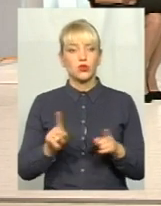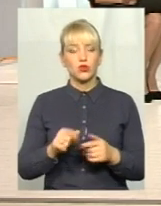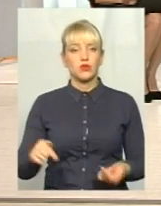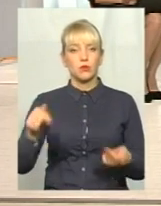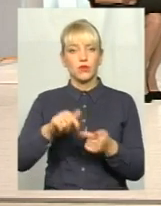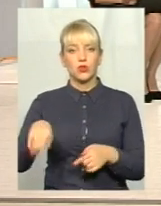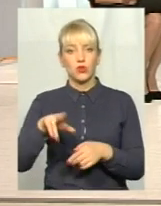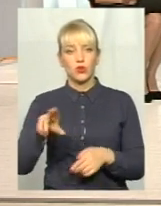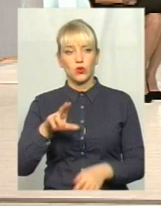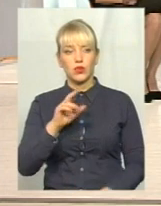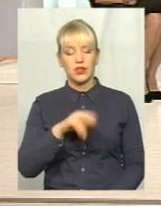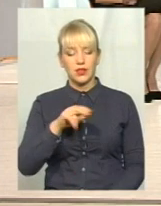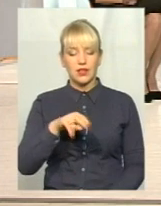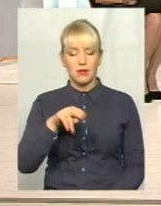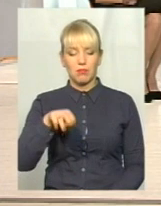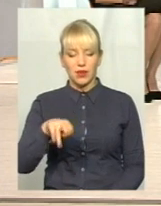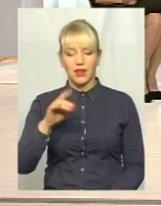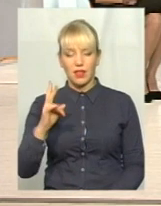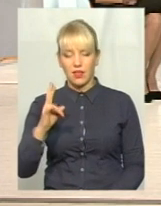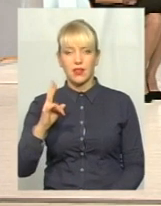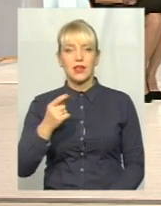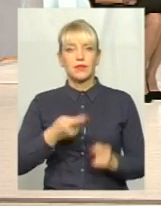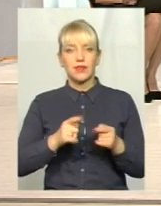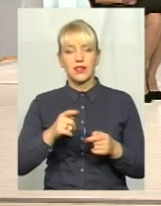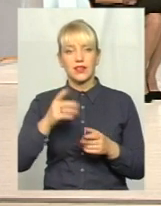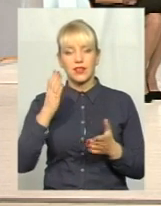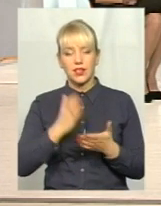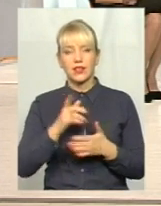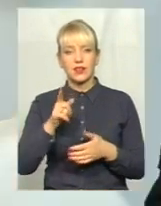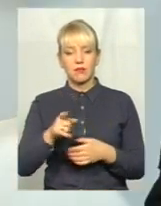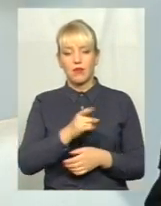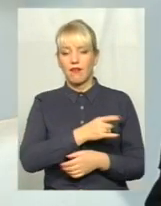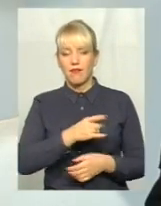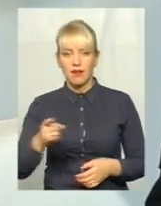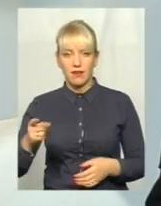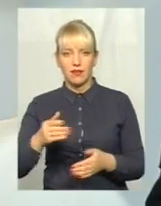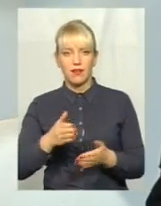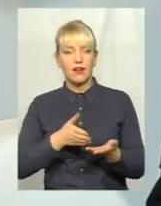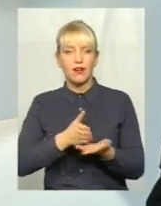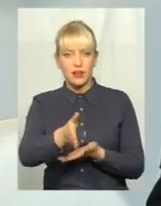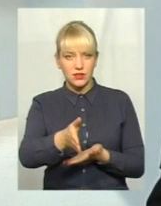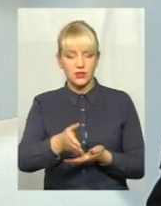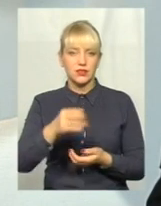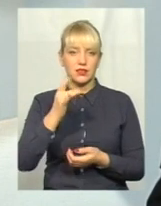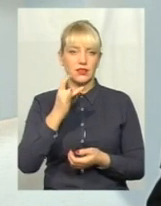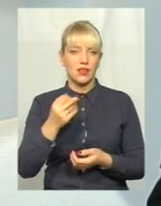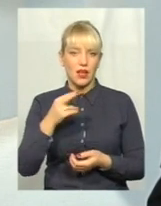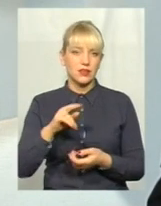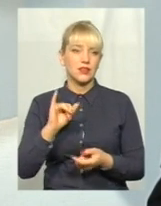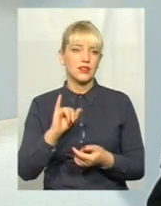до ДБНів, державних будівельних норм, є там їх ряд, при